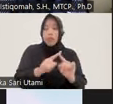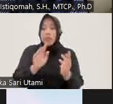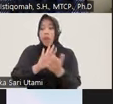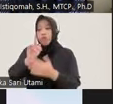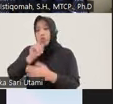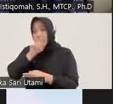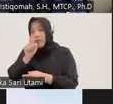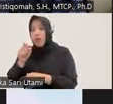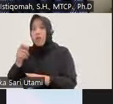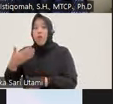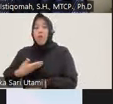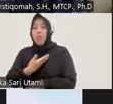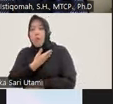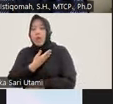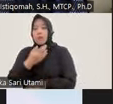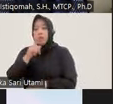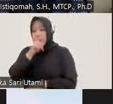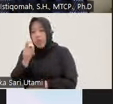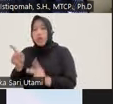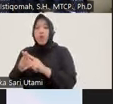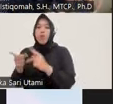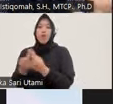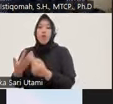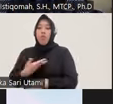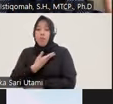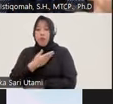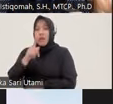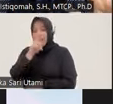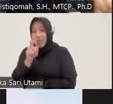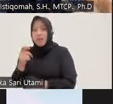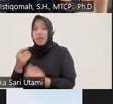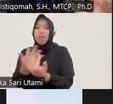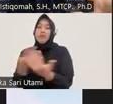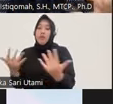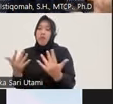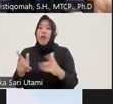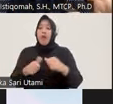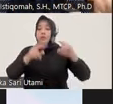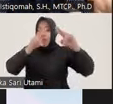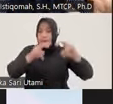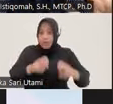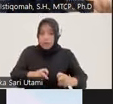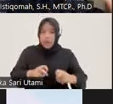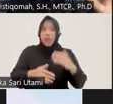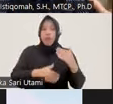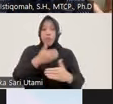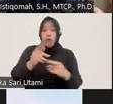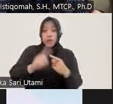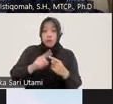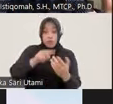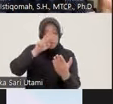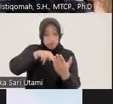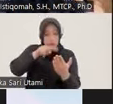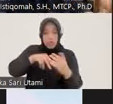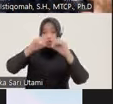keluarga pihak masyarakatnya sehingga kita tahu bahwa dari hasil penelitian yang kemudian teman-teman bisa langsung google